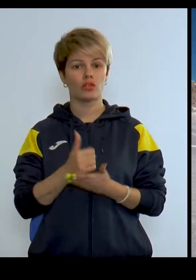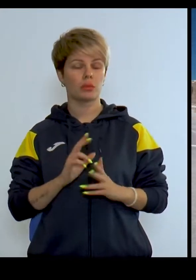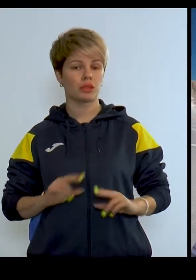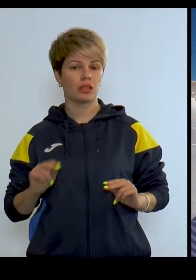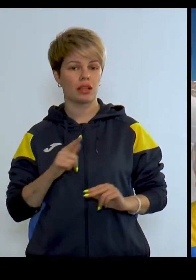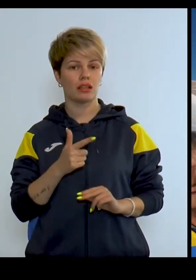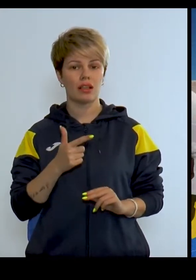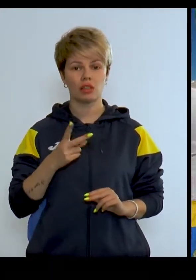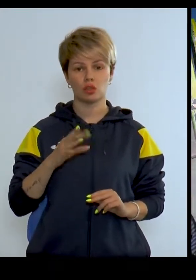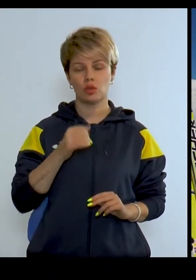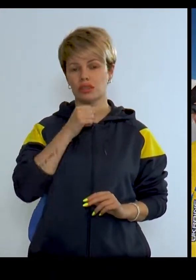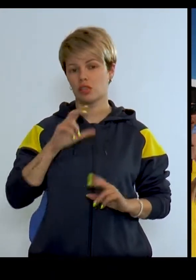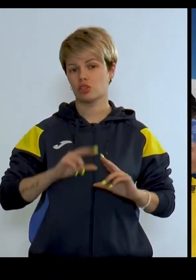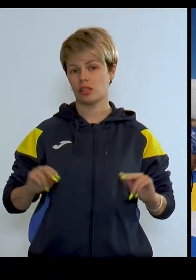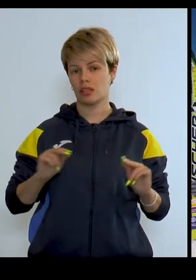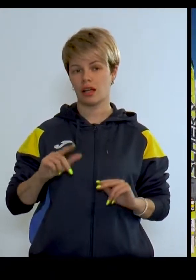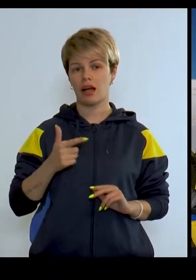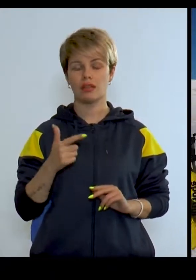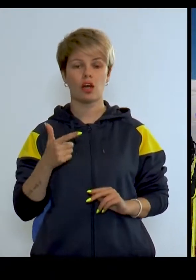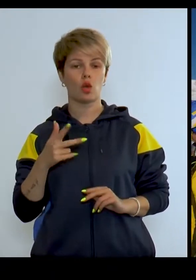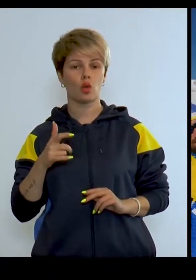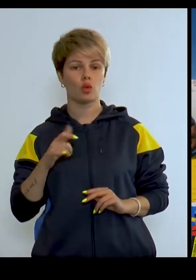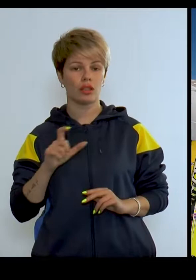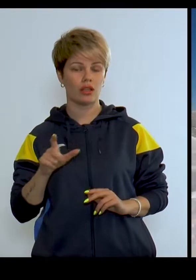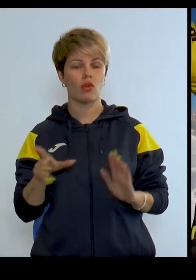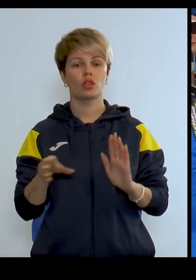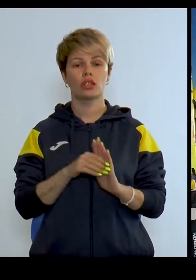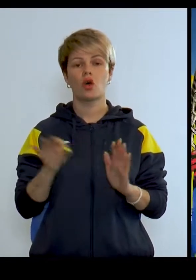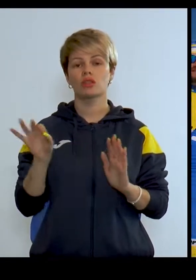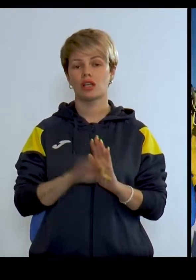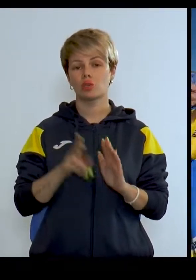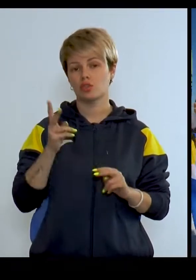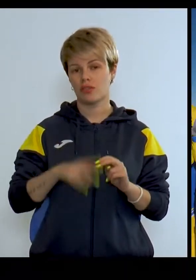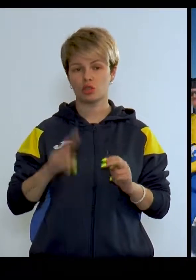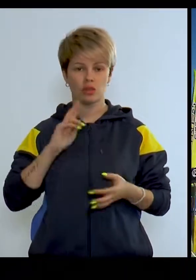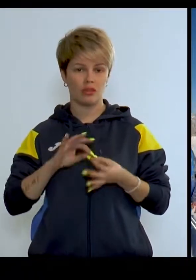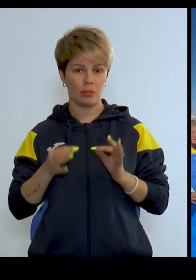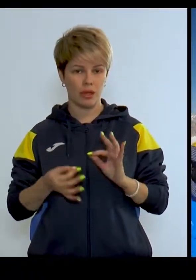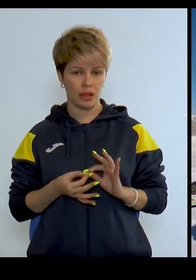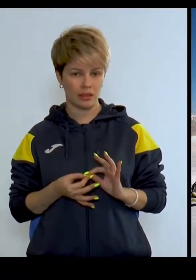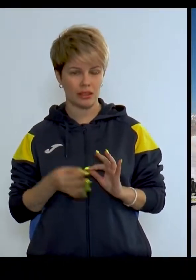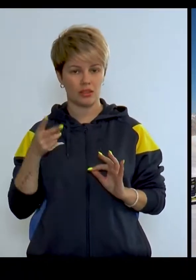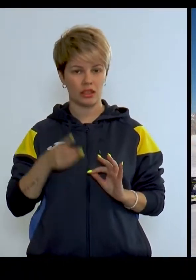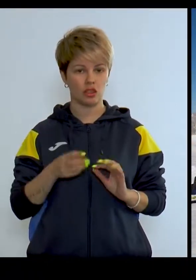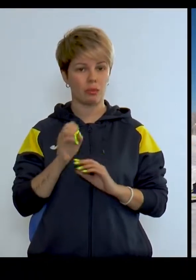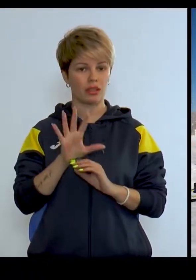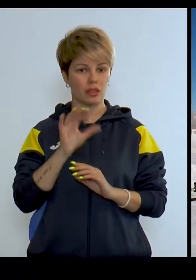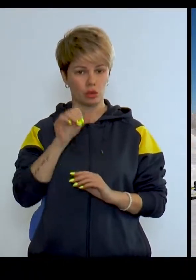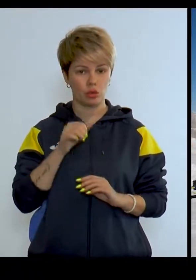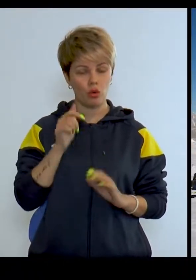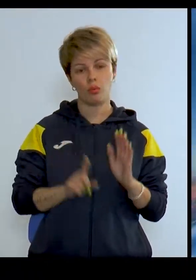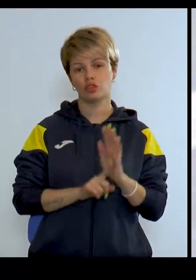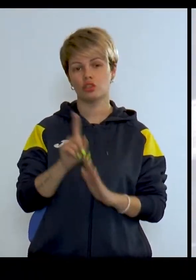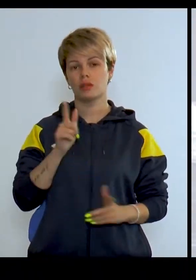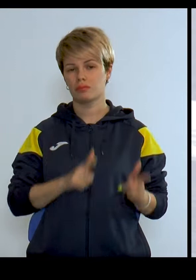головним тренером Галиною Глазко та старшим тренером Ганною Глухих вони одразу по завершенню Дефлімпіади 2015